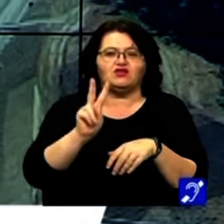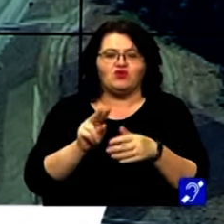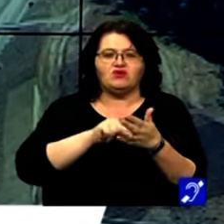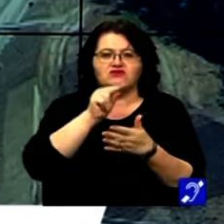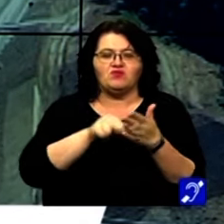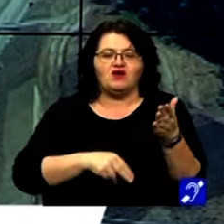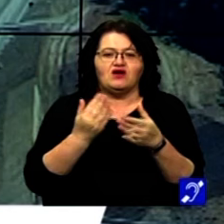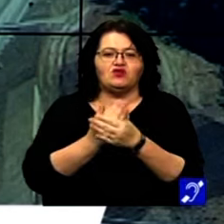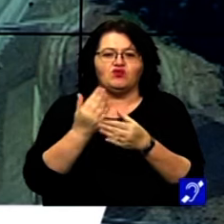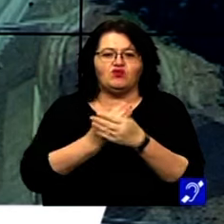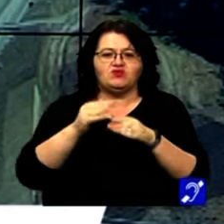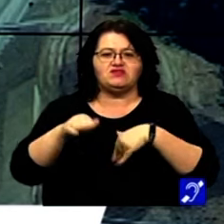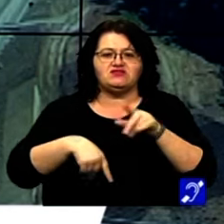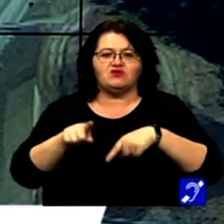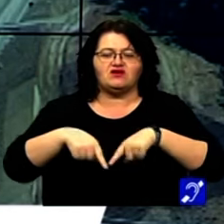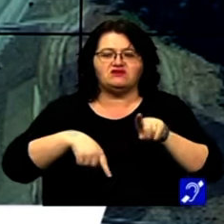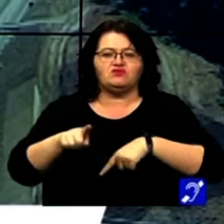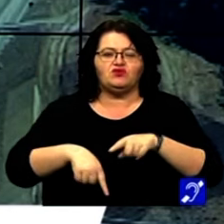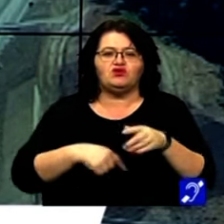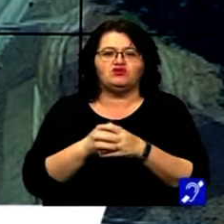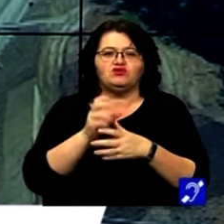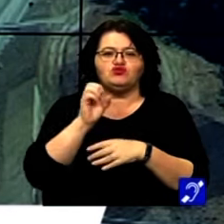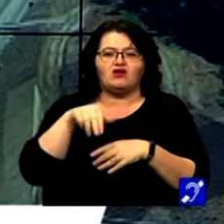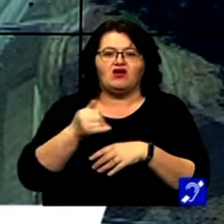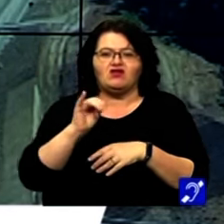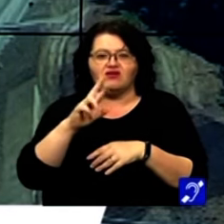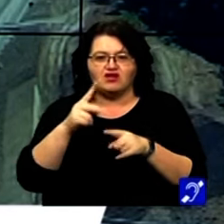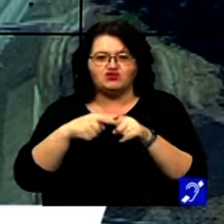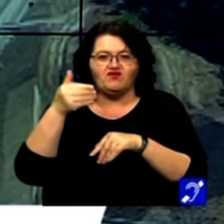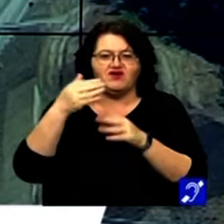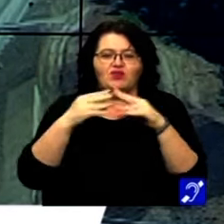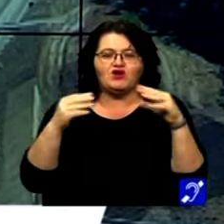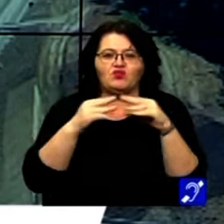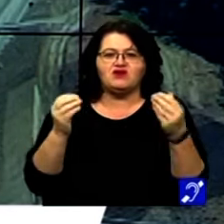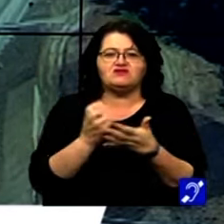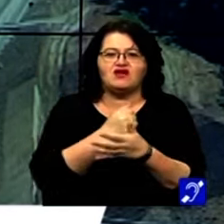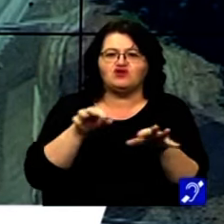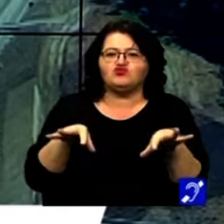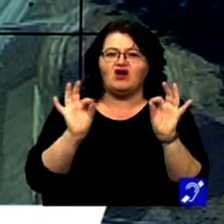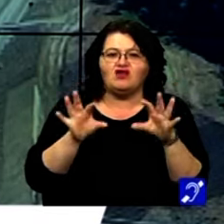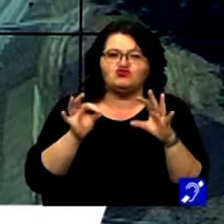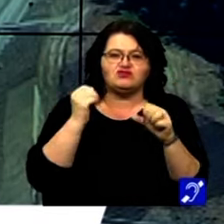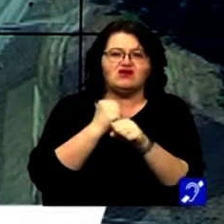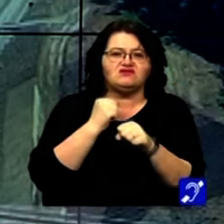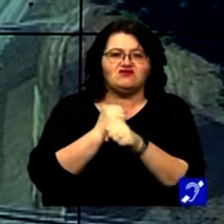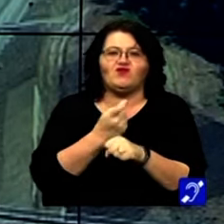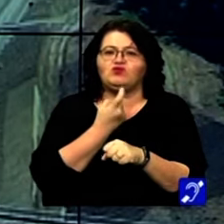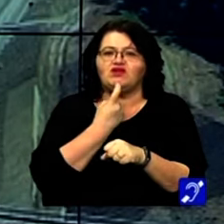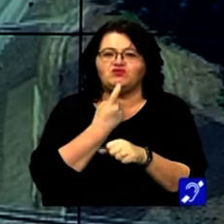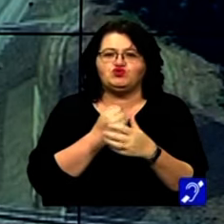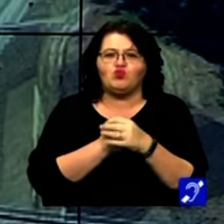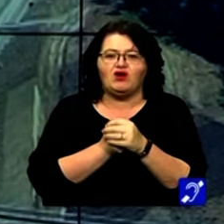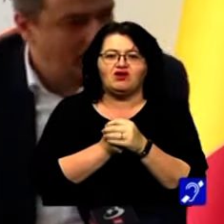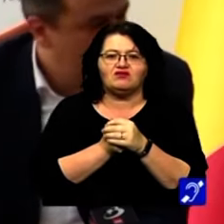Semnarea documentului între Ministerul Transporturilor, CNI-R și firma românească ce a câștigat licitația s-a făcut la Timișoara.